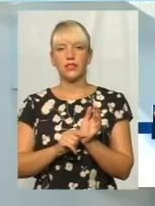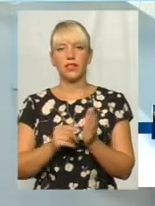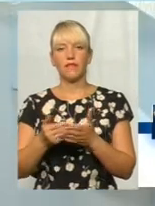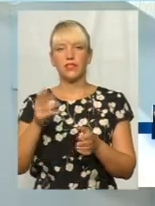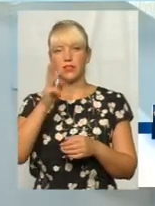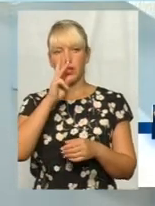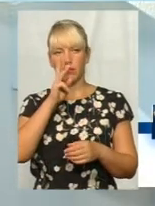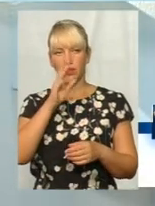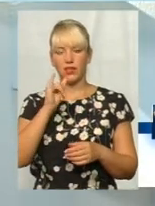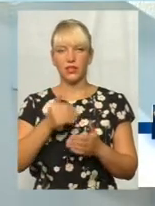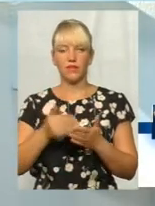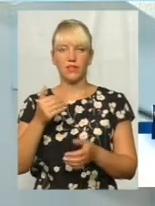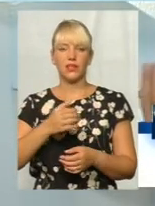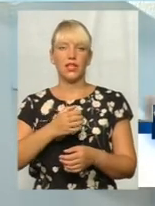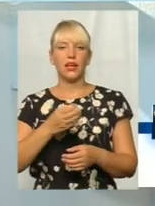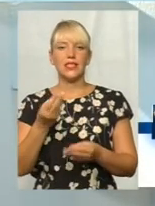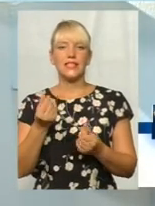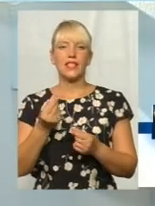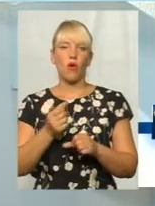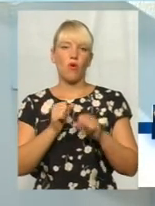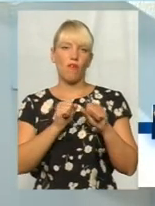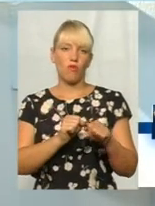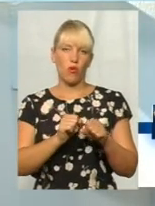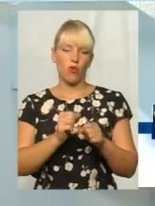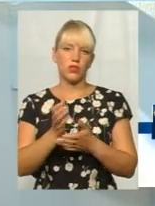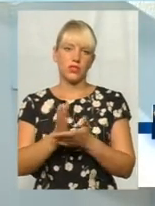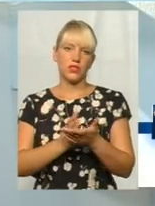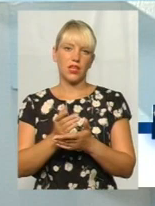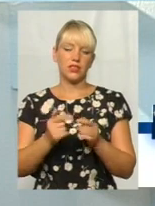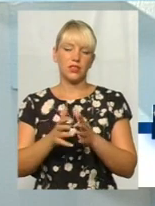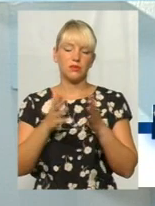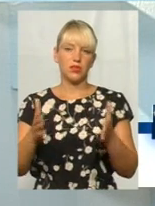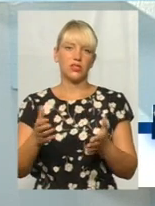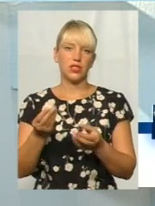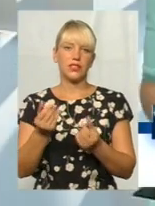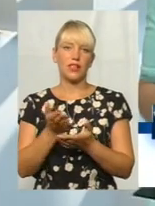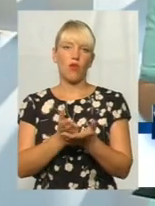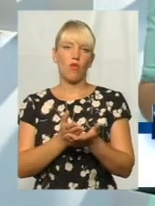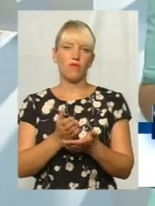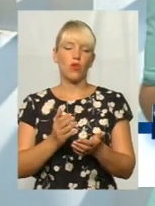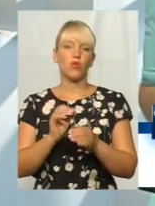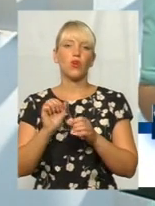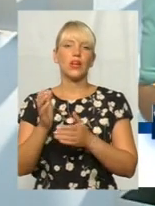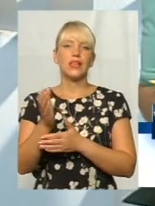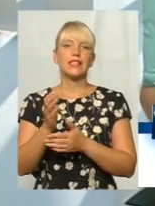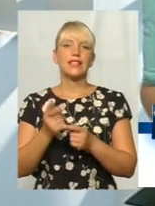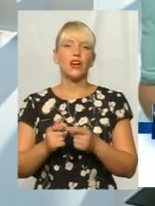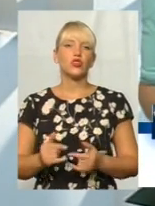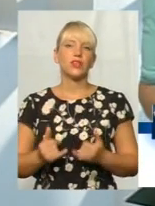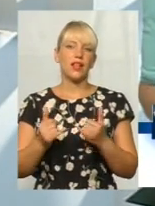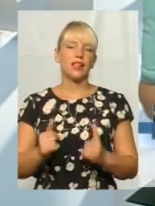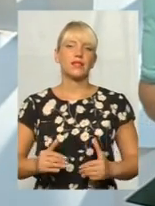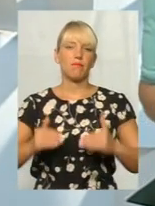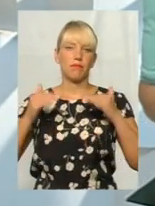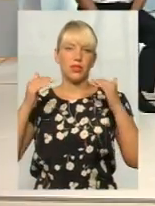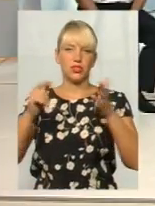заробітної плати і від страхового стажу. Тобто, збільшення страхового стажу для визначення права на пенсію. Геннадій Петрович, скажіть, будь ласка,